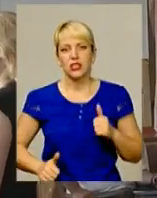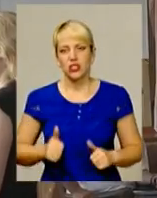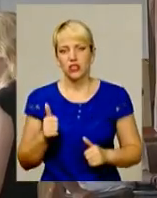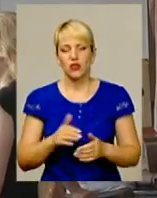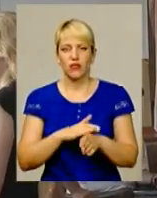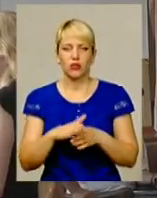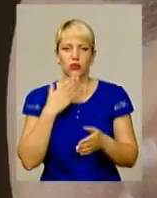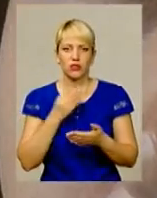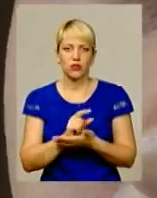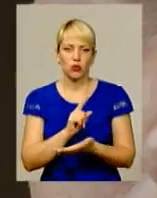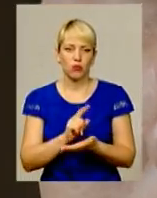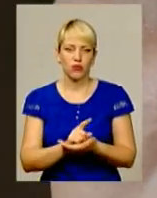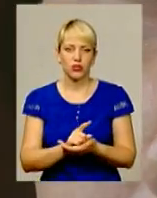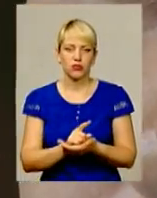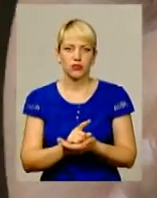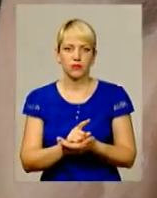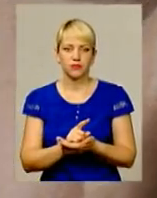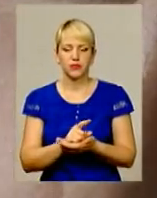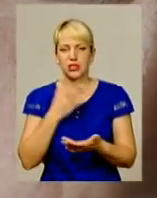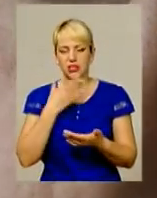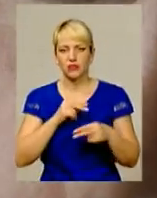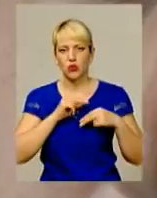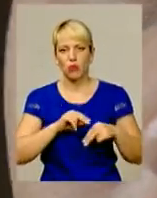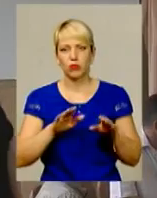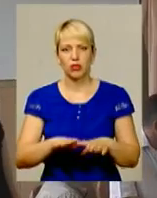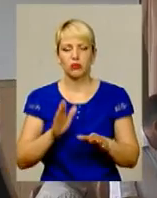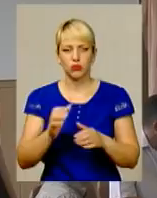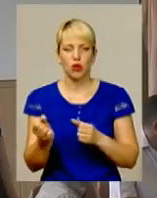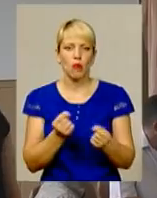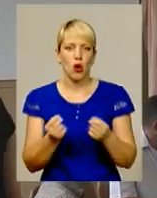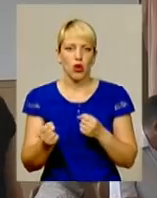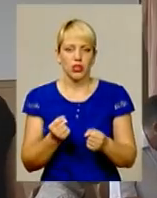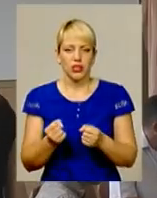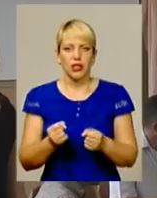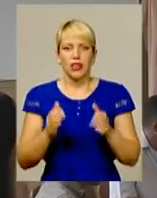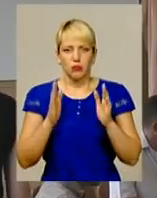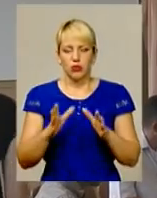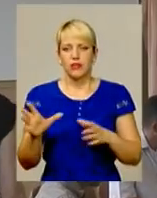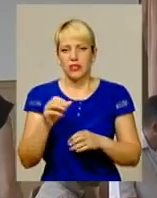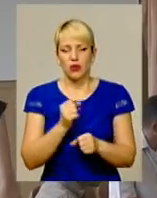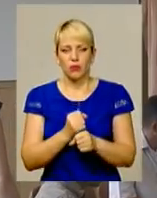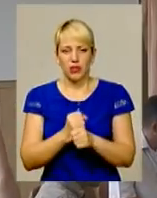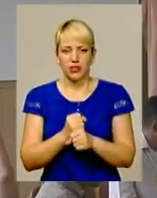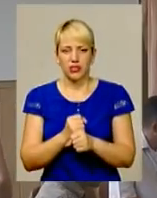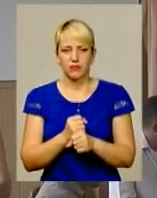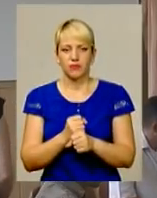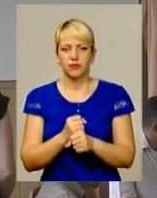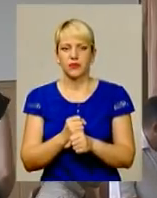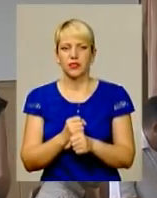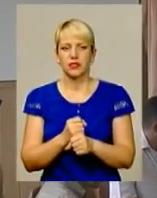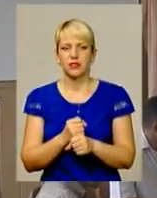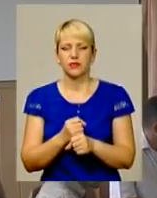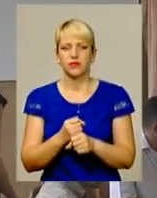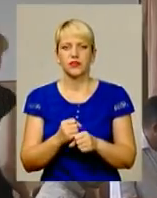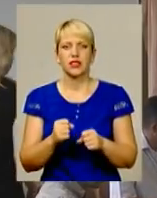виконую свої обов'язки. За свою посаду я буду боротися і буду робити ті справи, які б дали